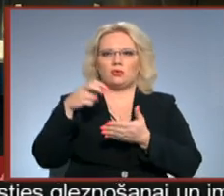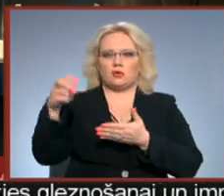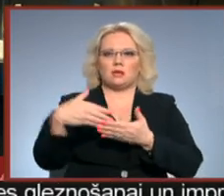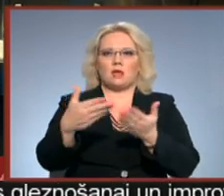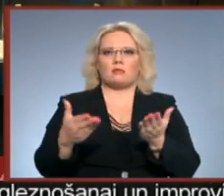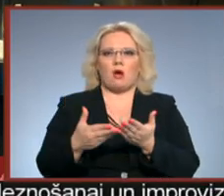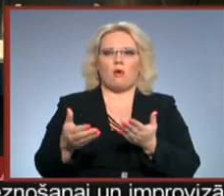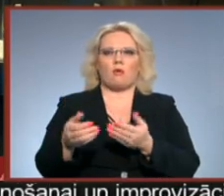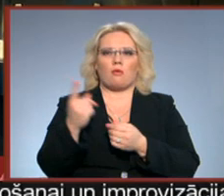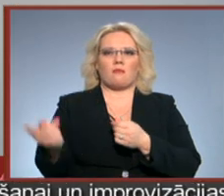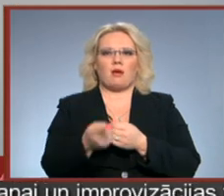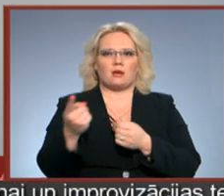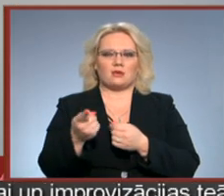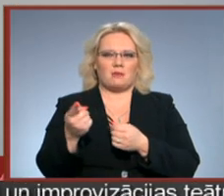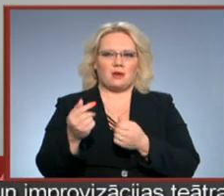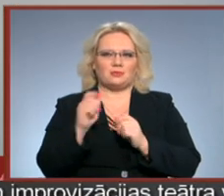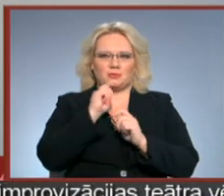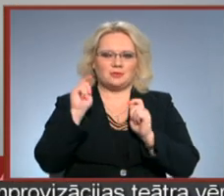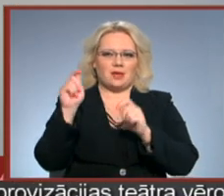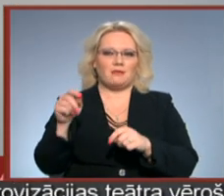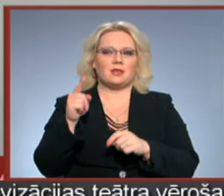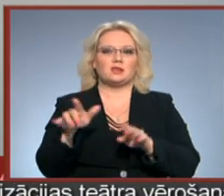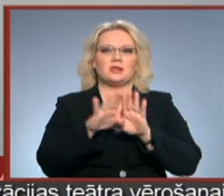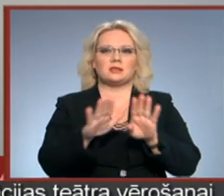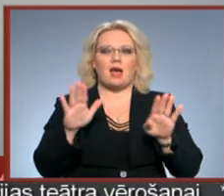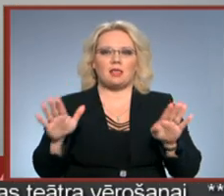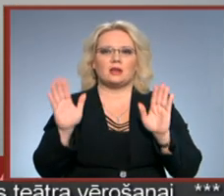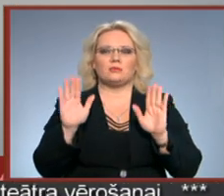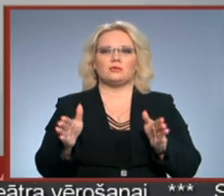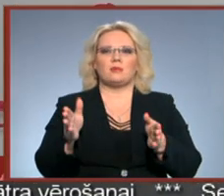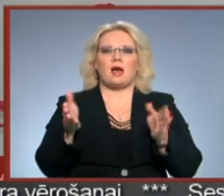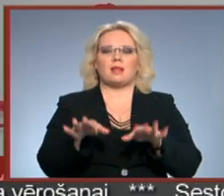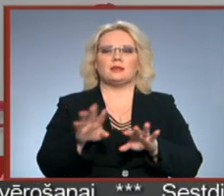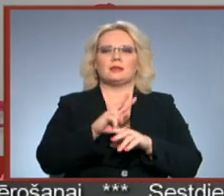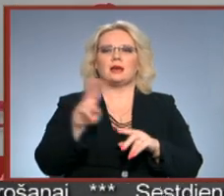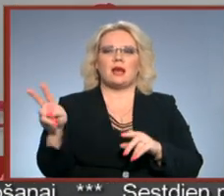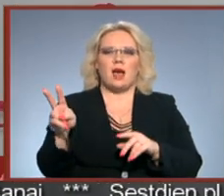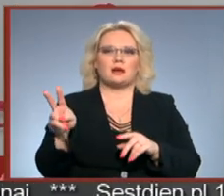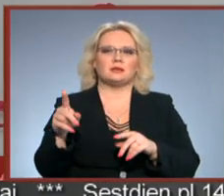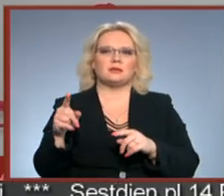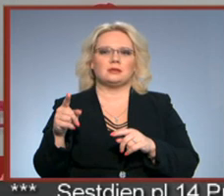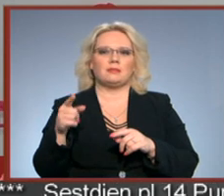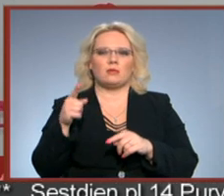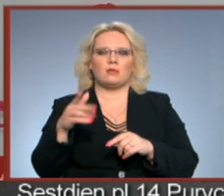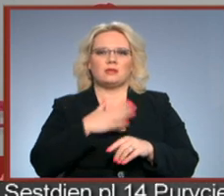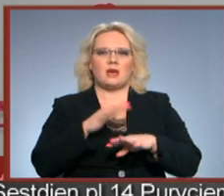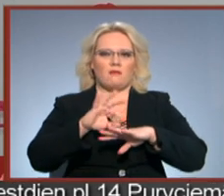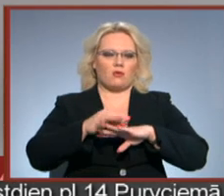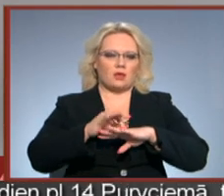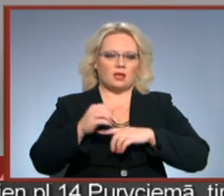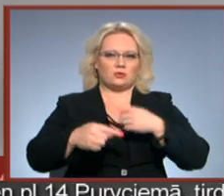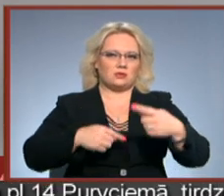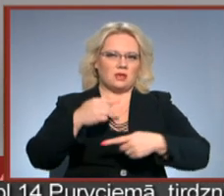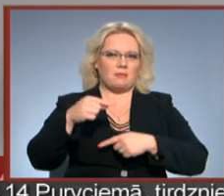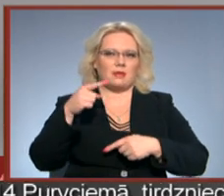trauku mazgājamo mašīnu. Kamēr vien uz šīs galerijas sienas būs paliciskāts rozās ivēns, to var samainīt pret savu gradzenu. Šeit